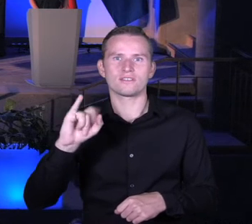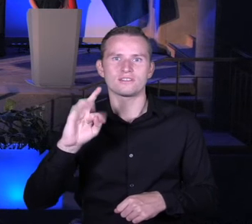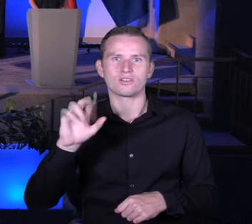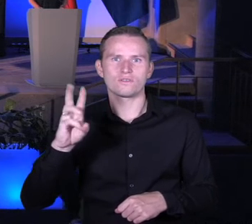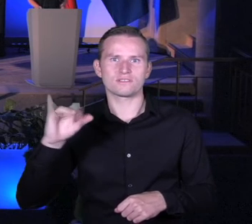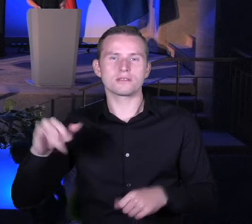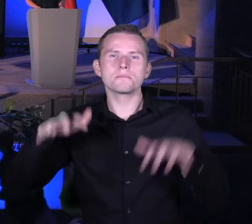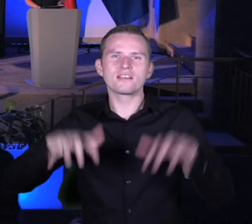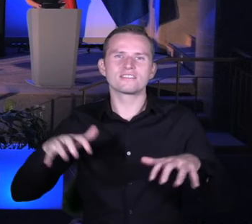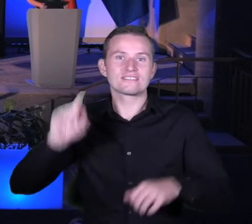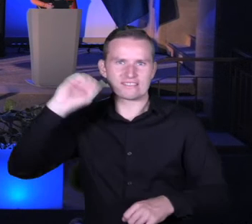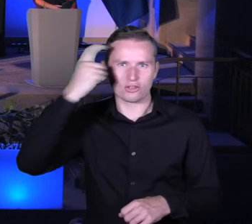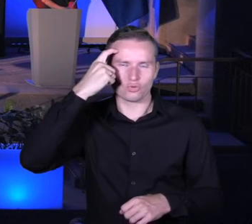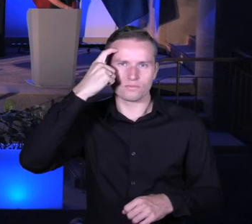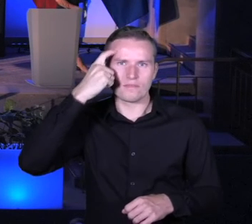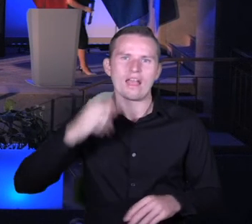Obywatelskiej. Proszę bardzo.